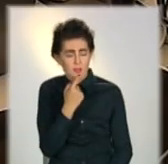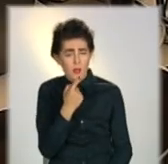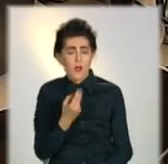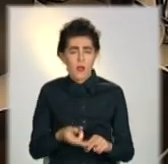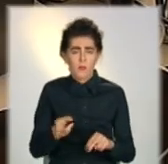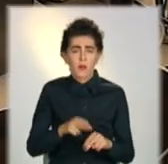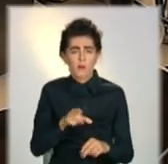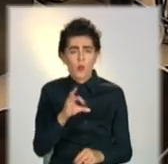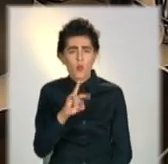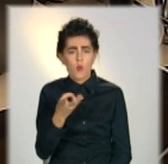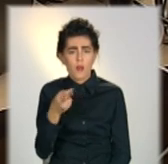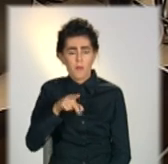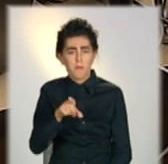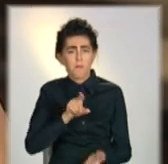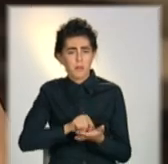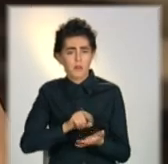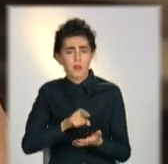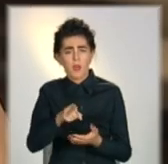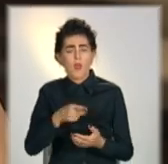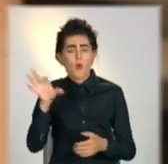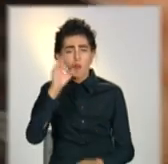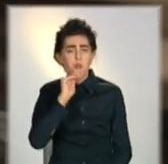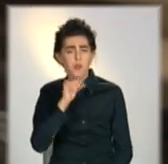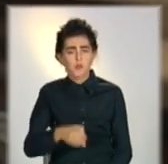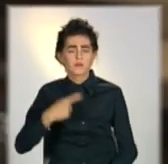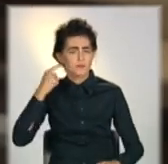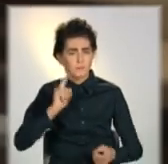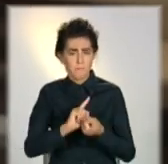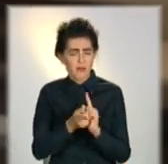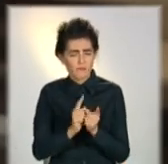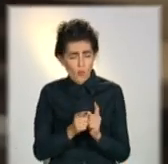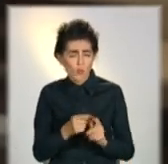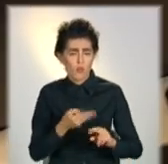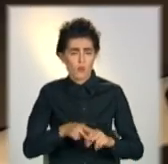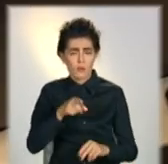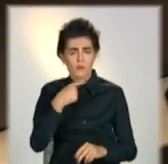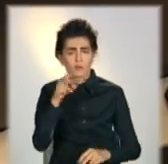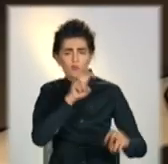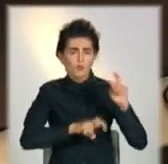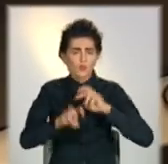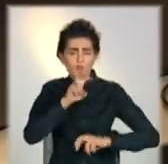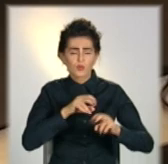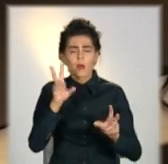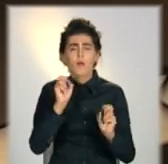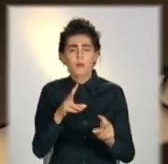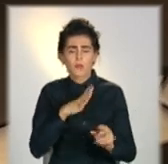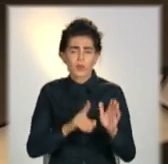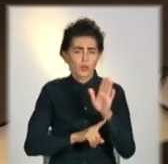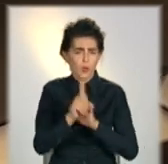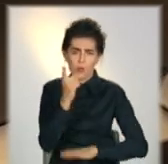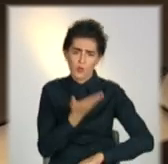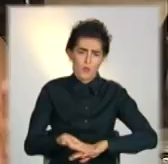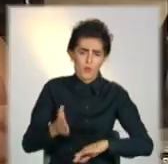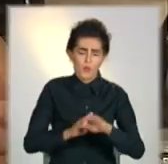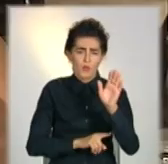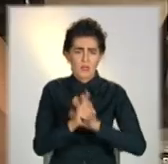нині на пенсії, за спеціальністю перекладачка, але зараз працює у компанії з пошуку клієнтів. Каже, починати довелося все